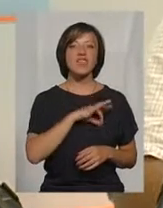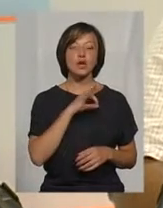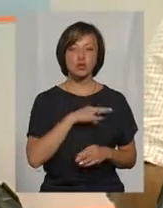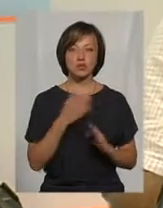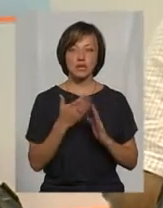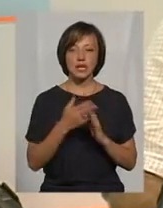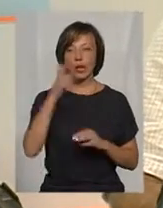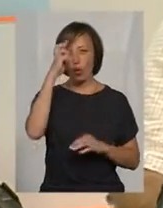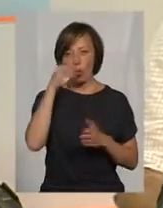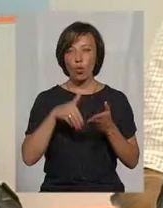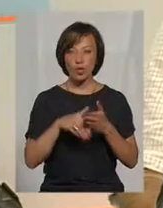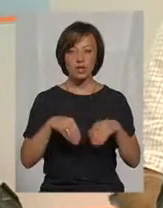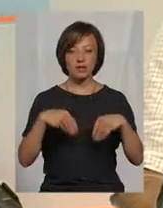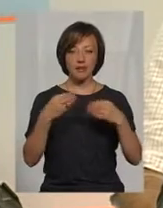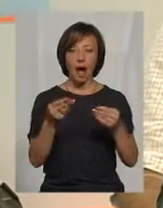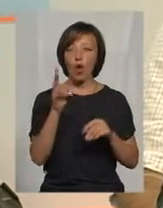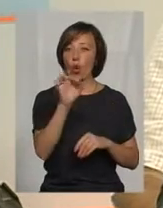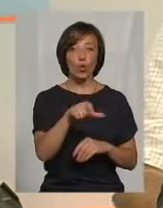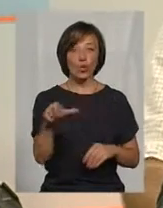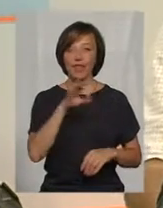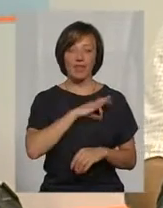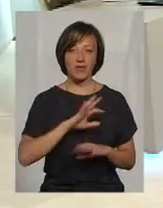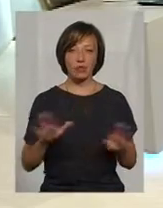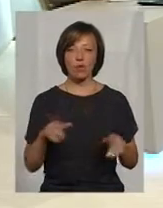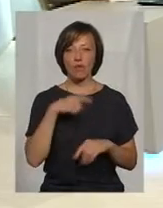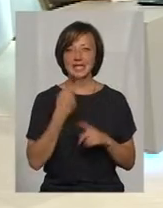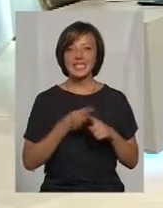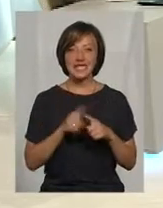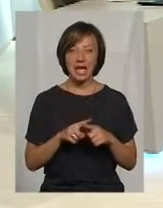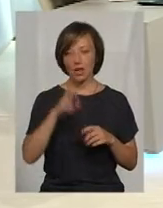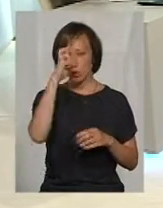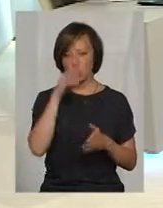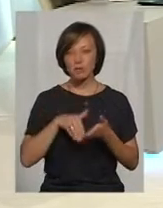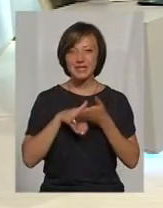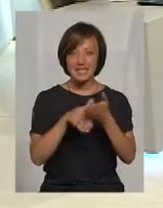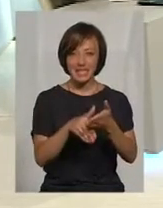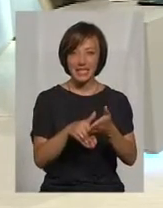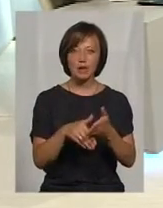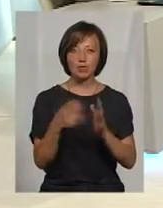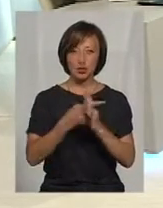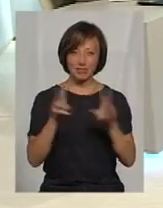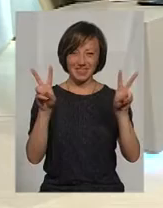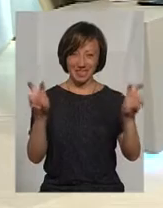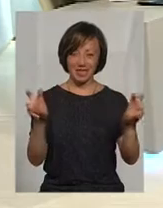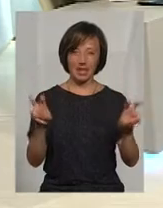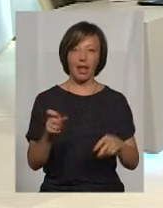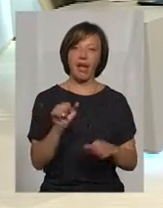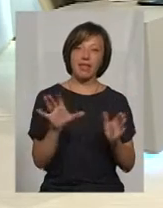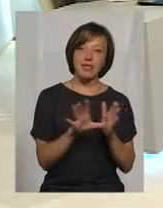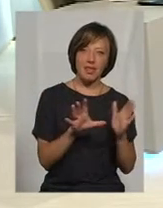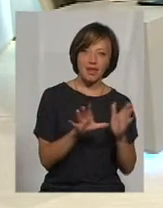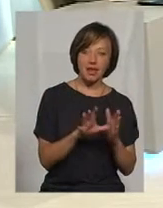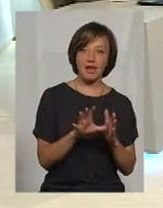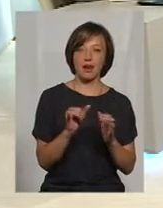Тобто, кошти, які люди не використають. Тобто, ми говоримо, що ці суми і для енергопостачальних